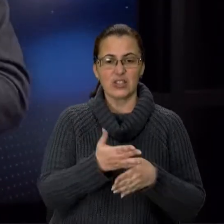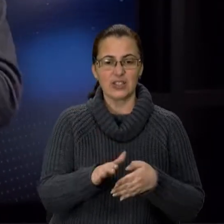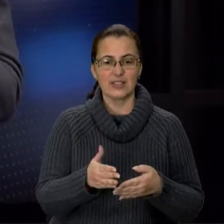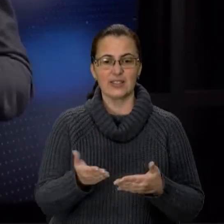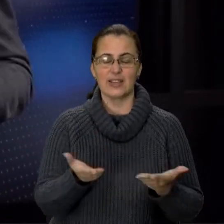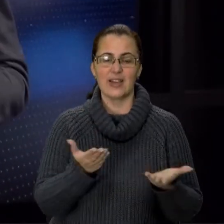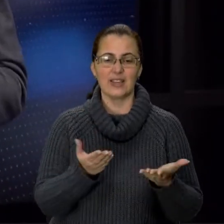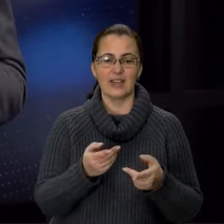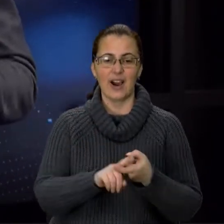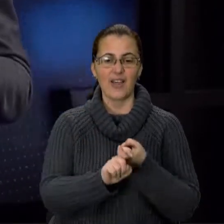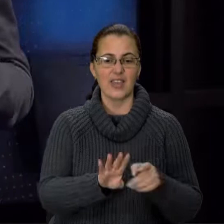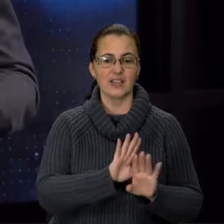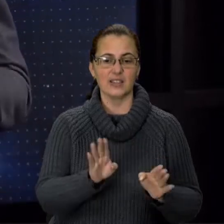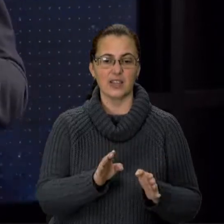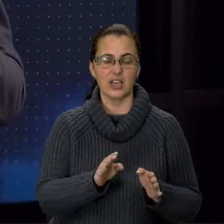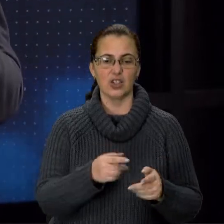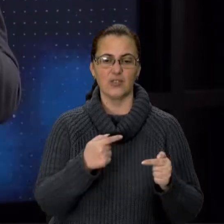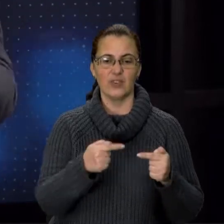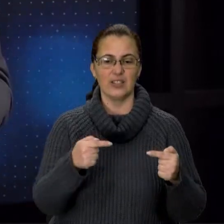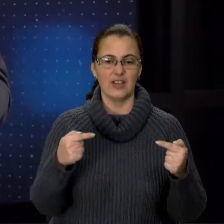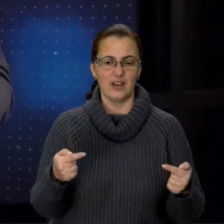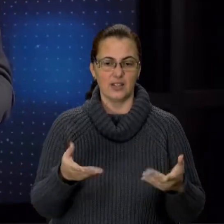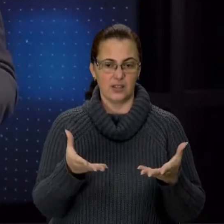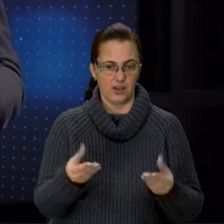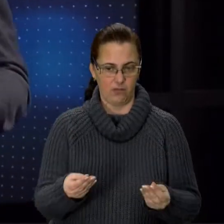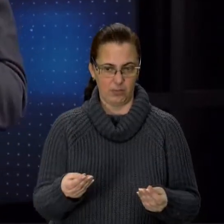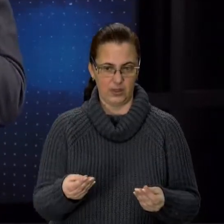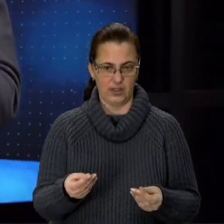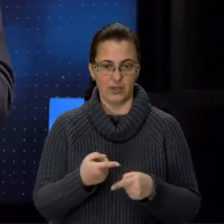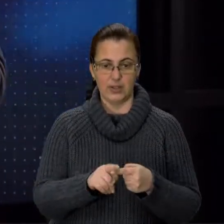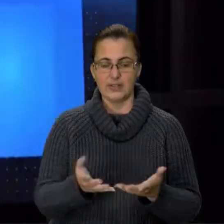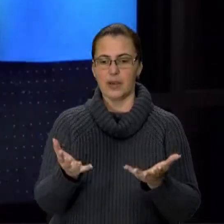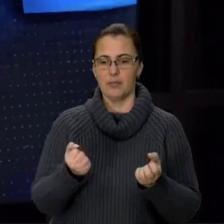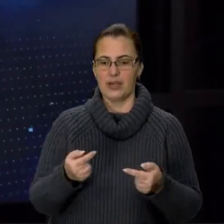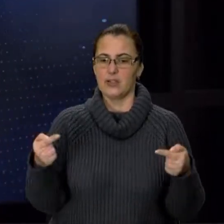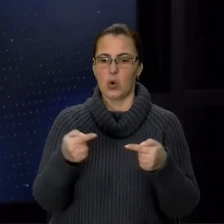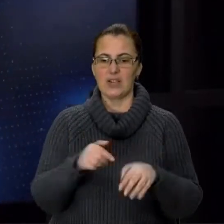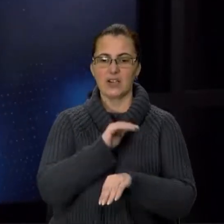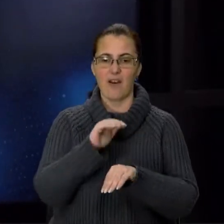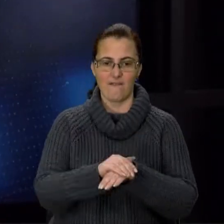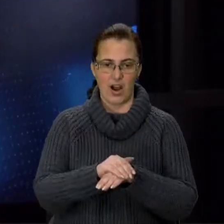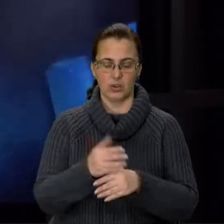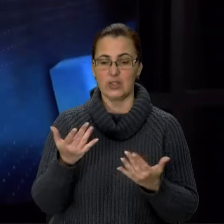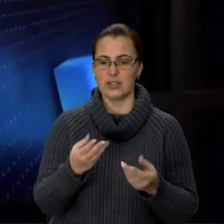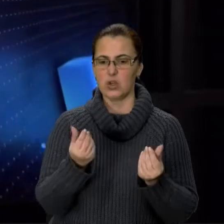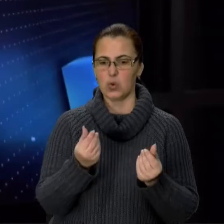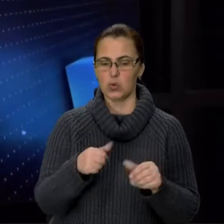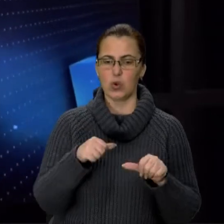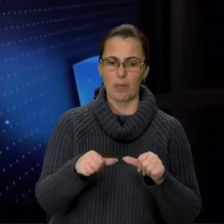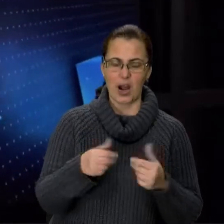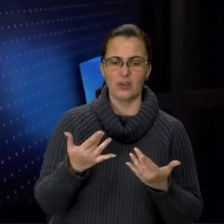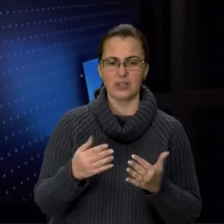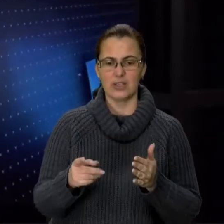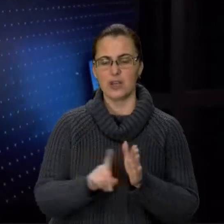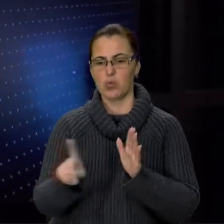не залежить абсолютно від жодних суб'єктивних впливів. Це береться конкретний фактор. Тобто, скільки коштує паливо, скільки проїжджають